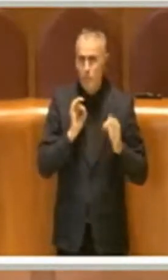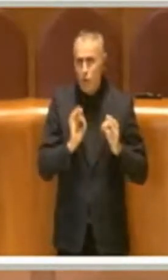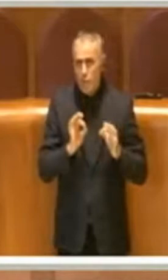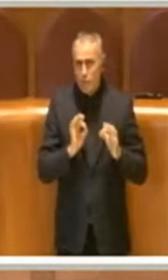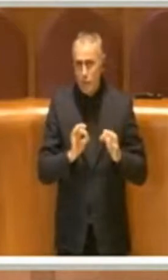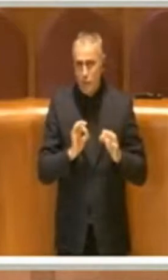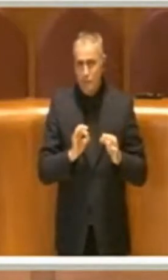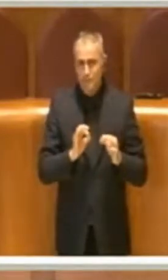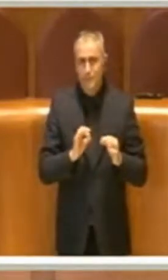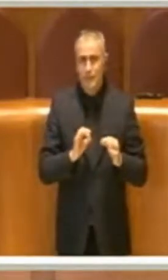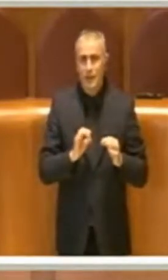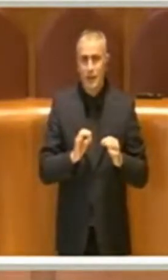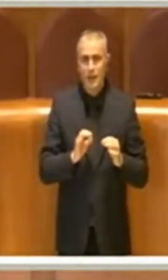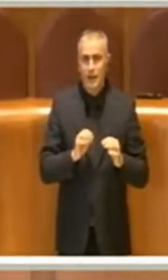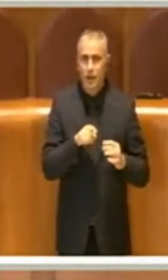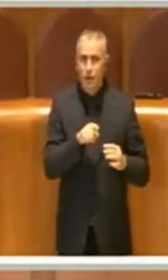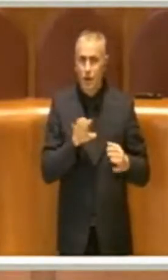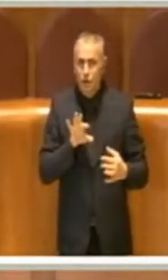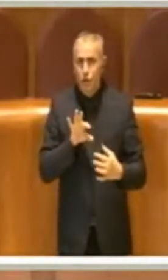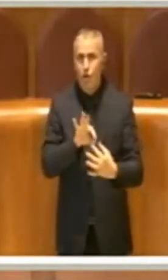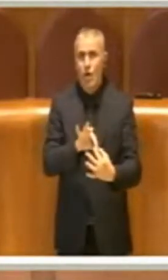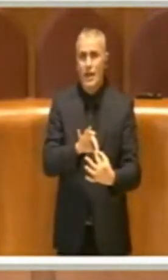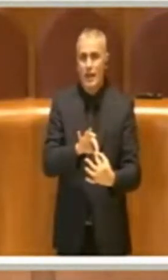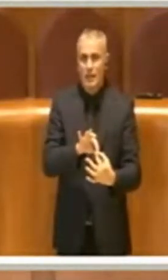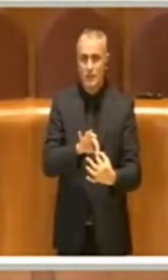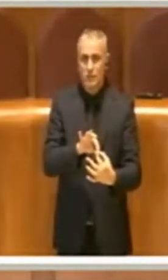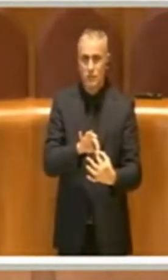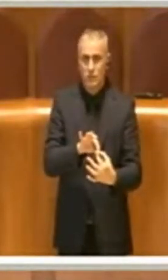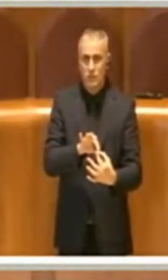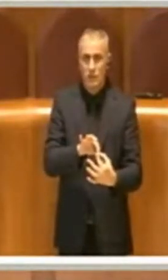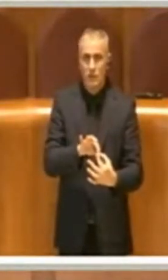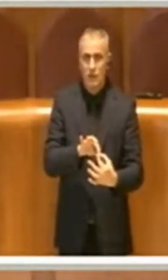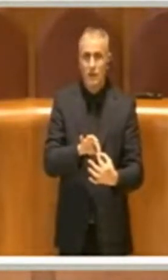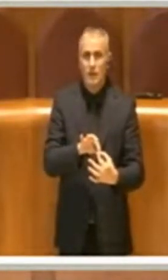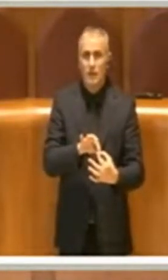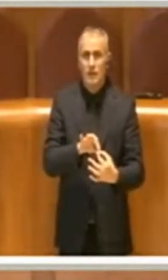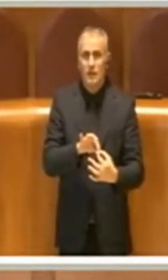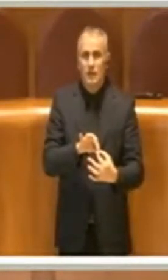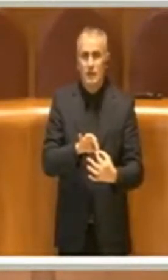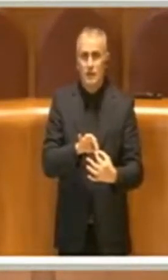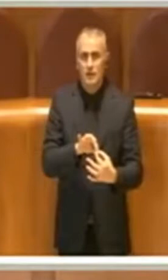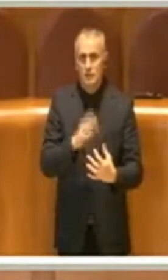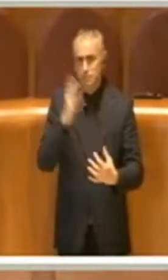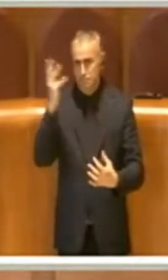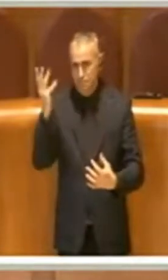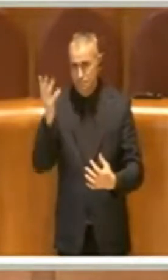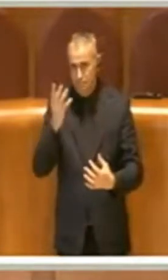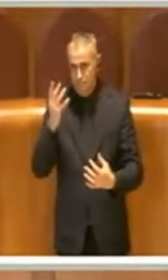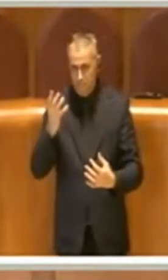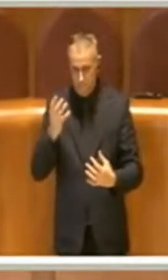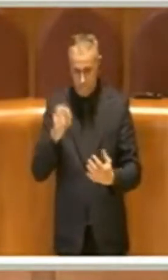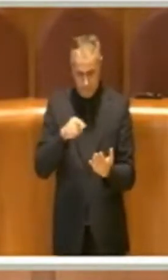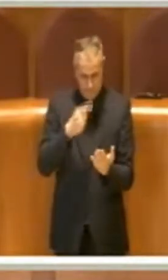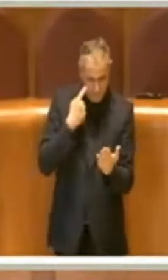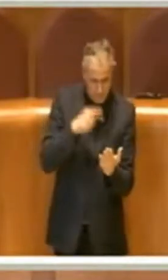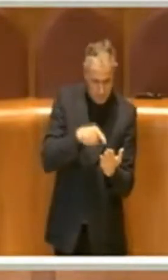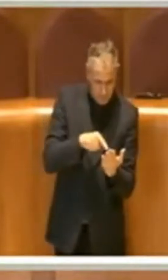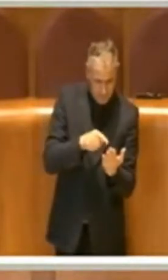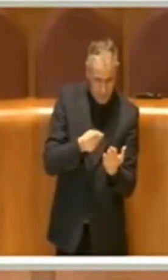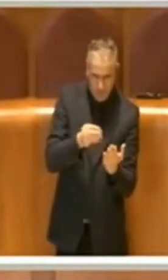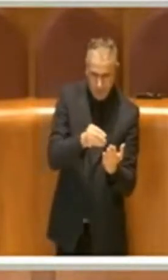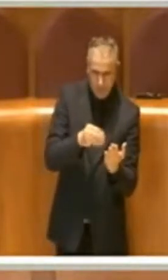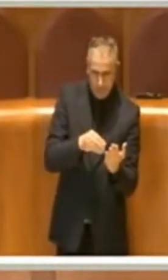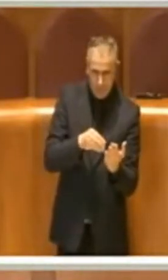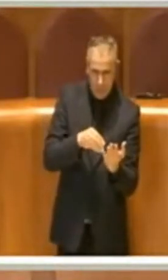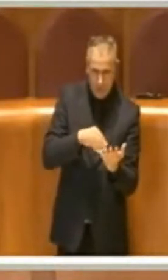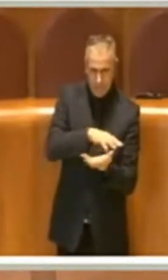di mischiare delle cose e delle situazioni che non c'entrano l con l